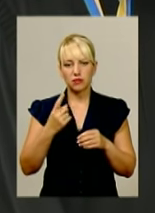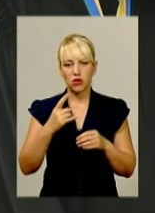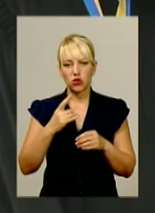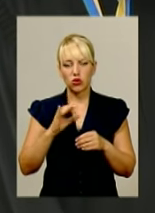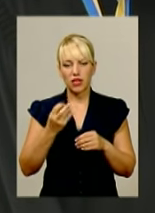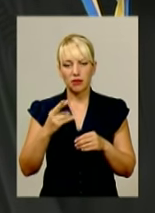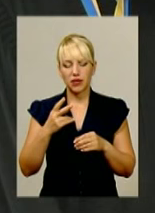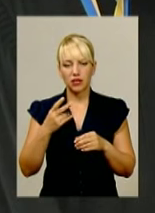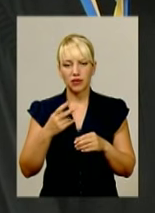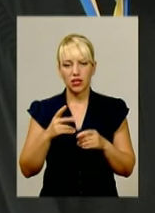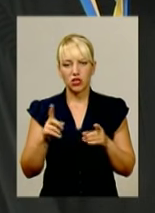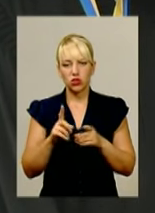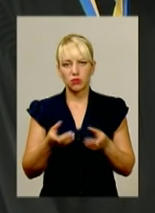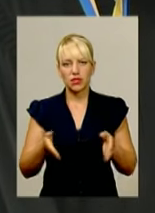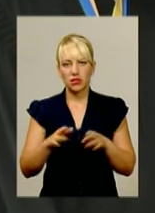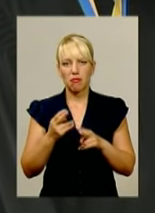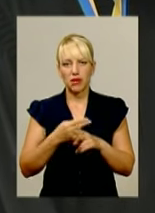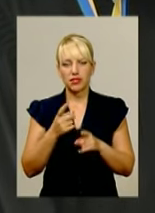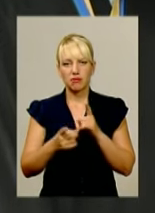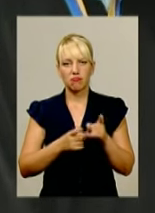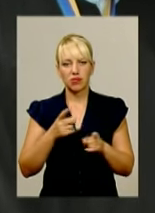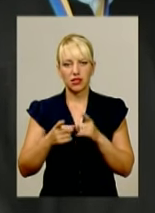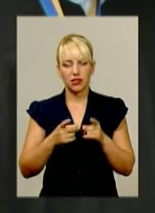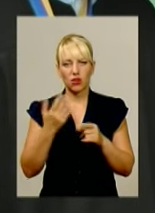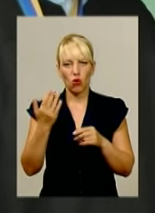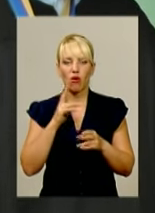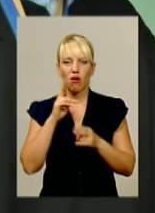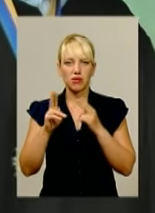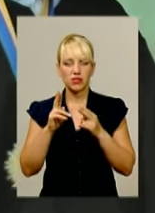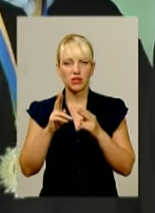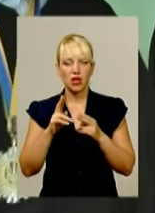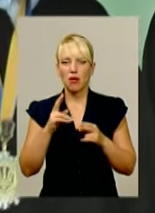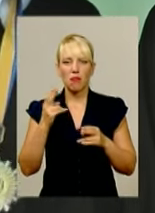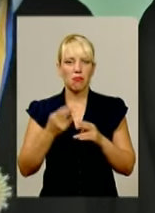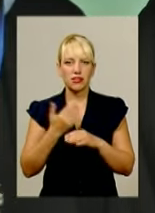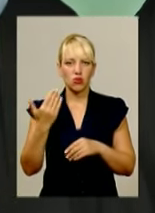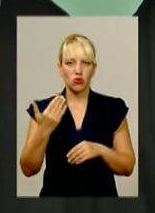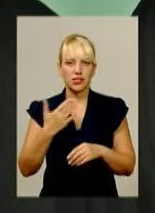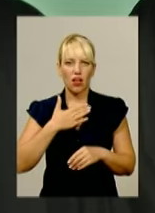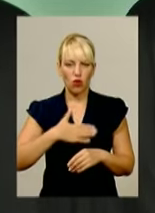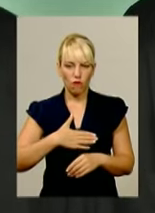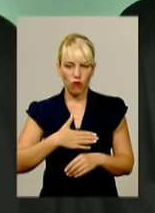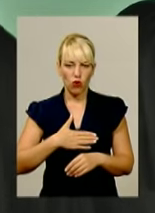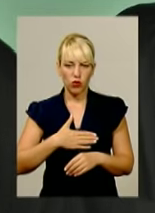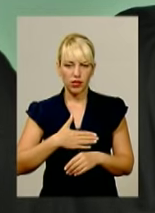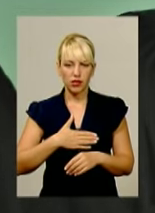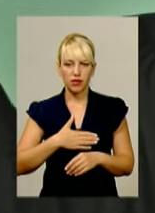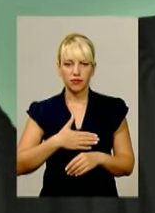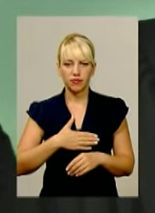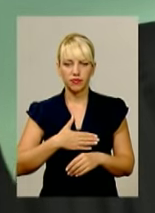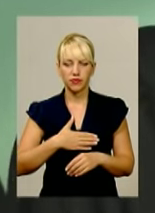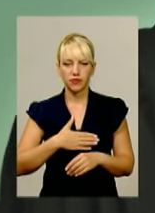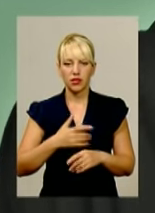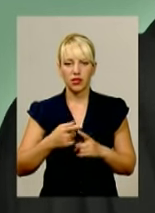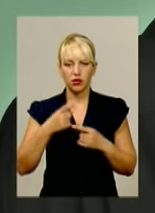Ефімова Дмитра Анатольовича залишити без зміни, а його апеляційну скаргу без задоволення. Ухвала апеляційного суду набирає законної сили з моменту її